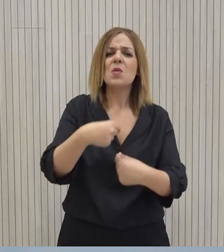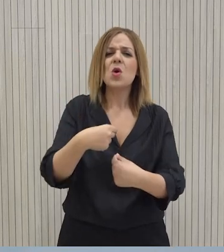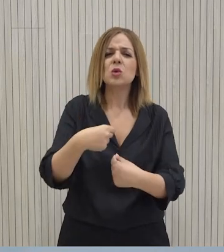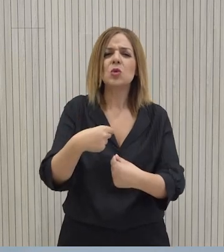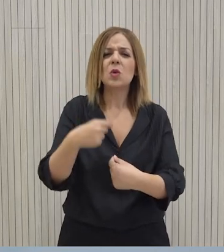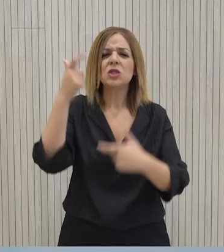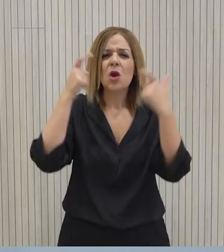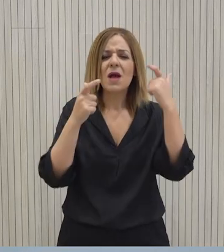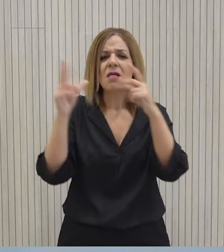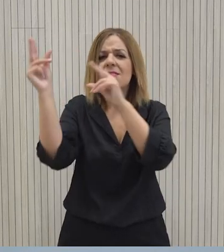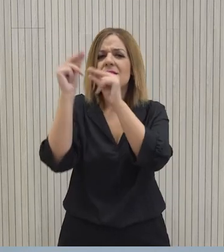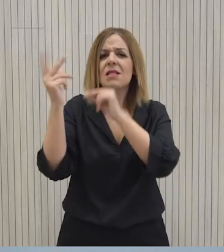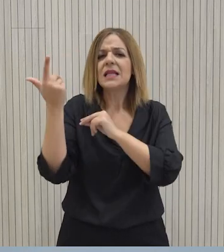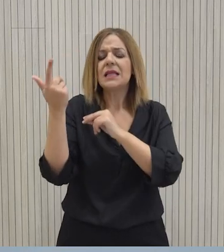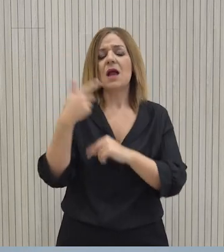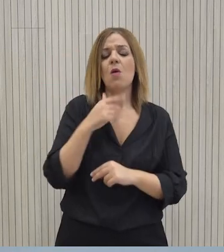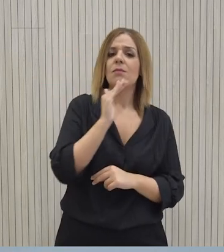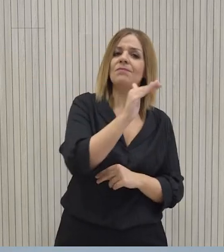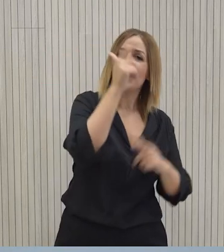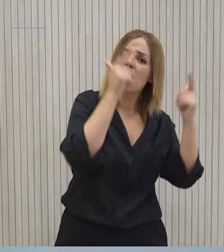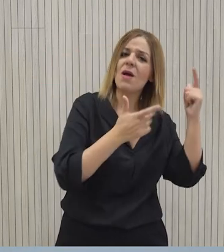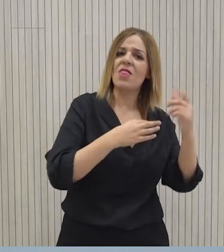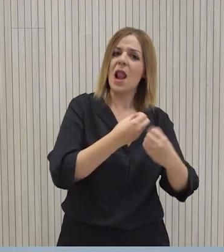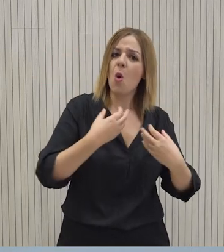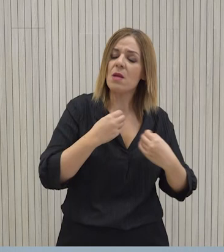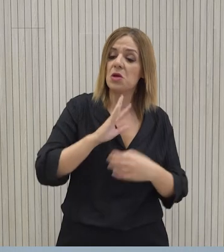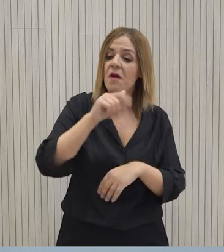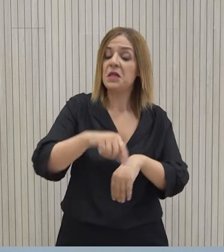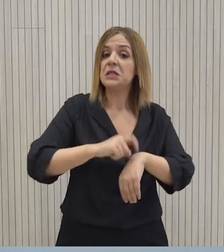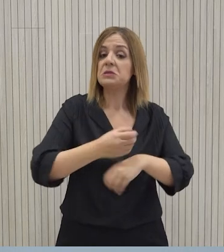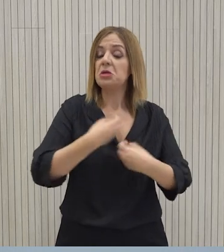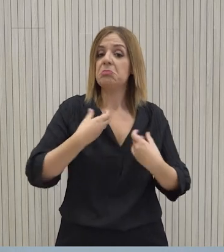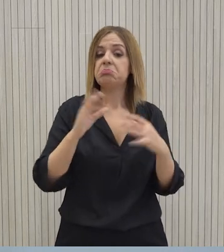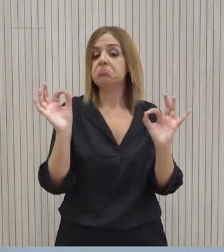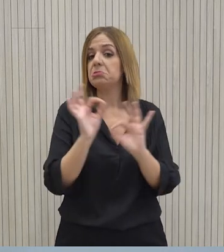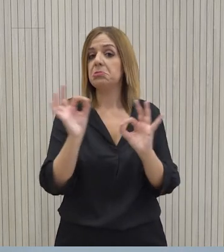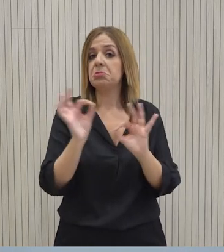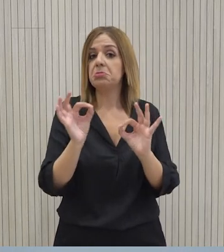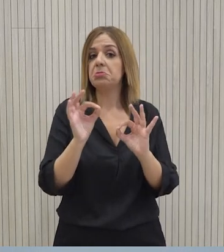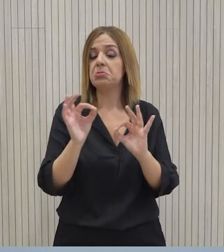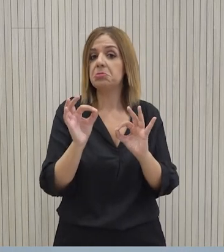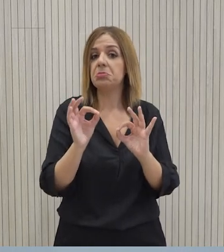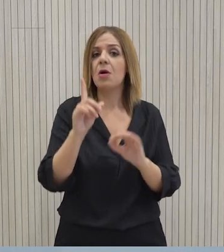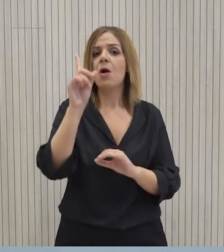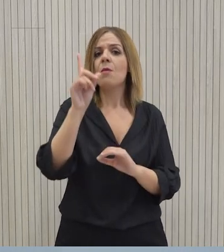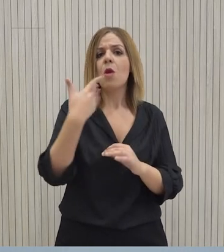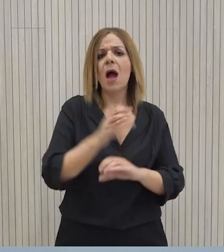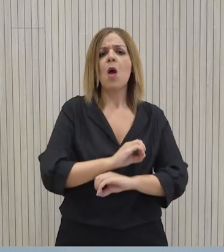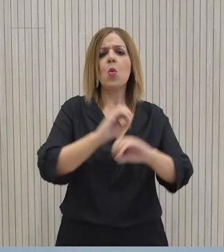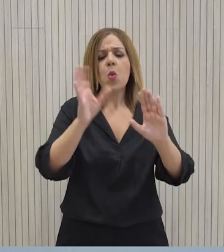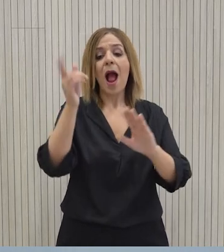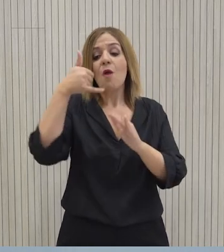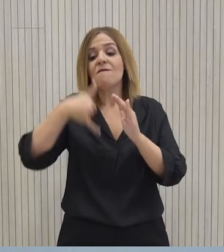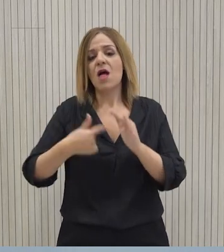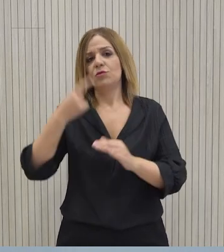Βρισκόμαστε σε επαφή και με τα Ηνωμένα Έθνη για να μπορέσουμε να ανημερωθούμε. Μέχρι στιγμής δεν έχουμε κάποια ανημέρωση ως προς την συνάντηση πέραν των όσων έχουν δει το φως της